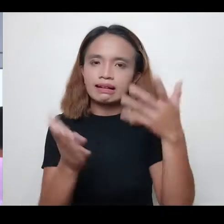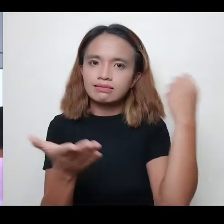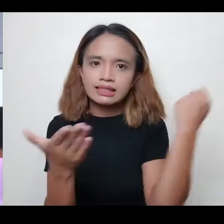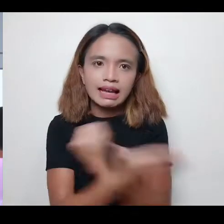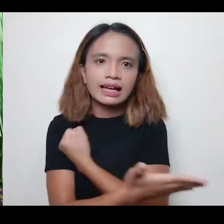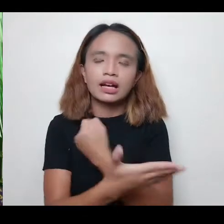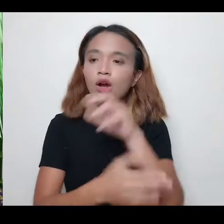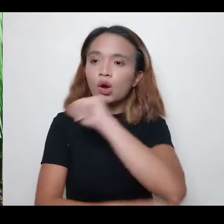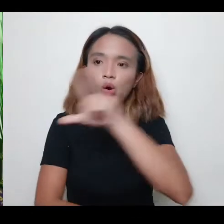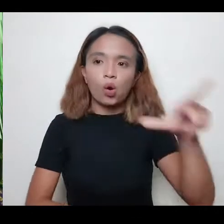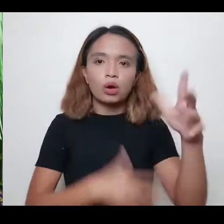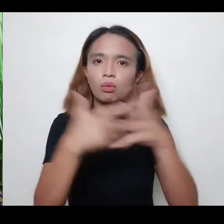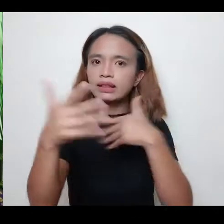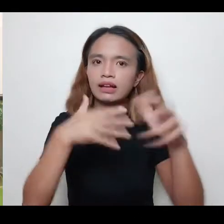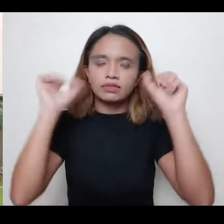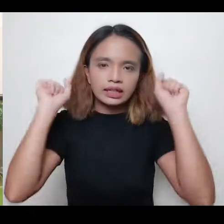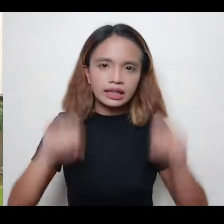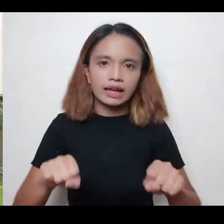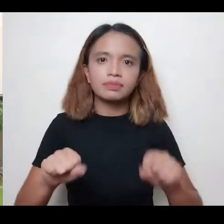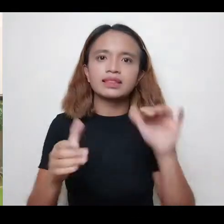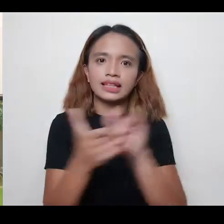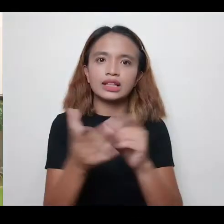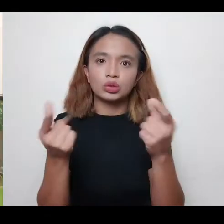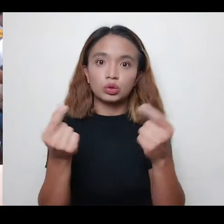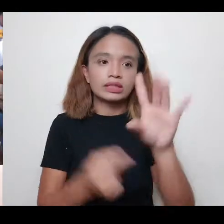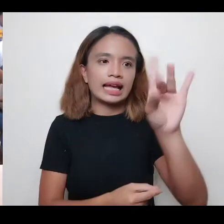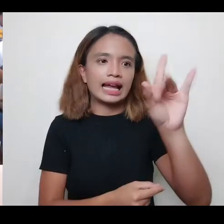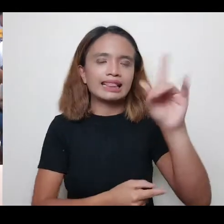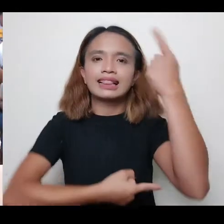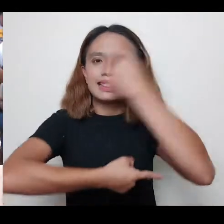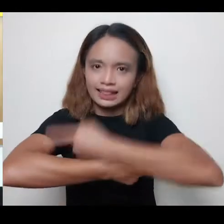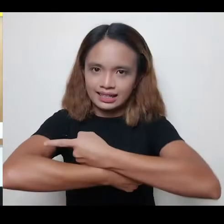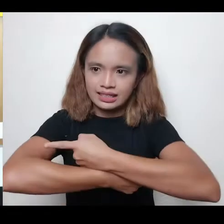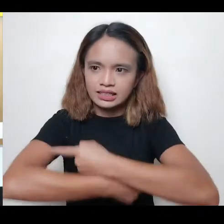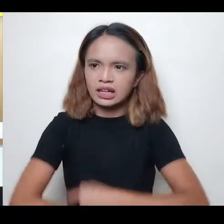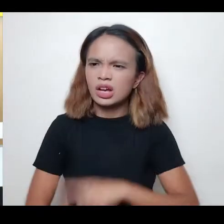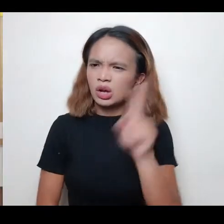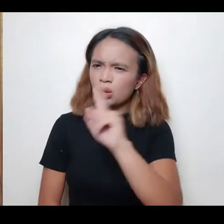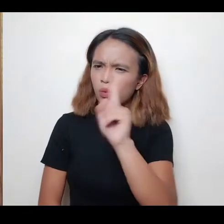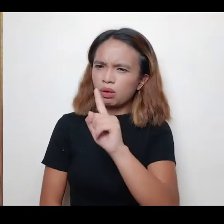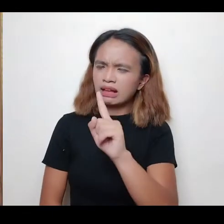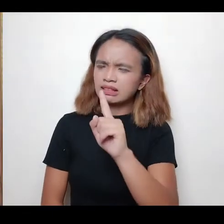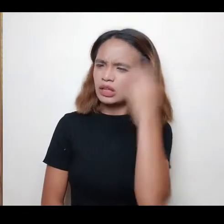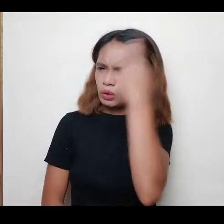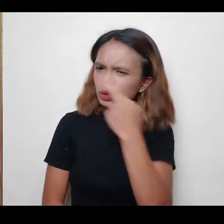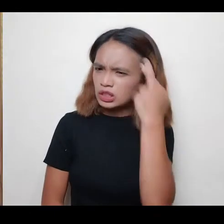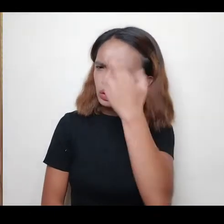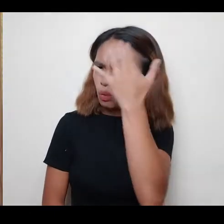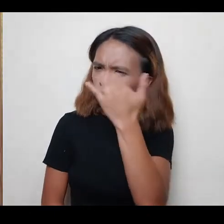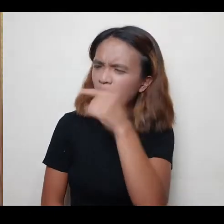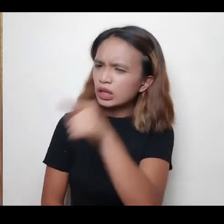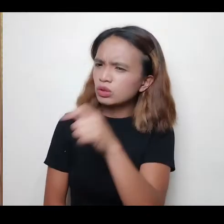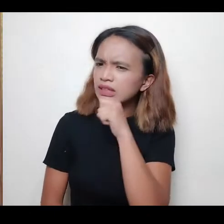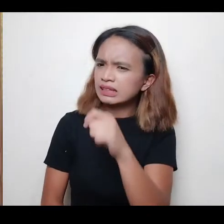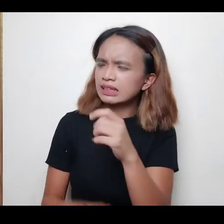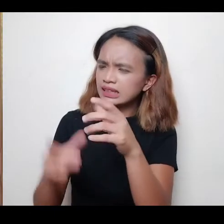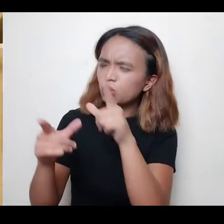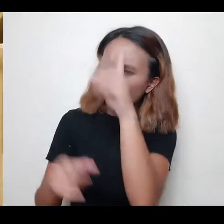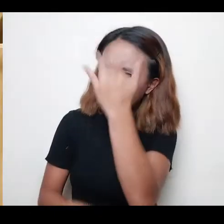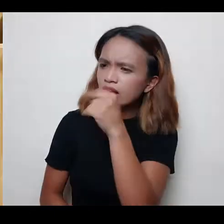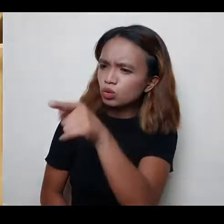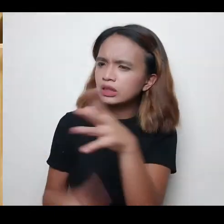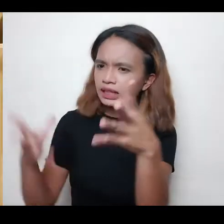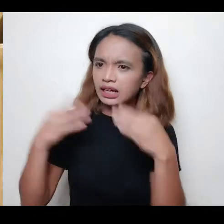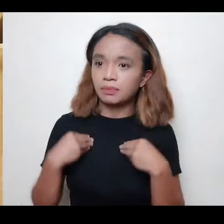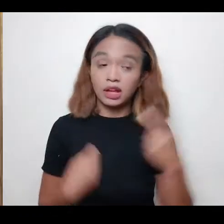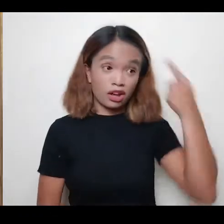walang sayang. Lahat na pwede kong gawin, ginawa ko dun sa 18 days na yun. Ano ang yung pinakamabigat ng dahilan nyo? Bakit tinanggap nyo?